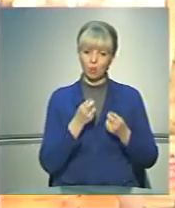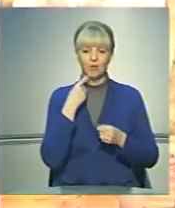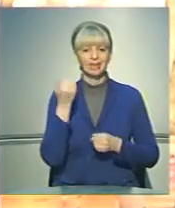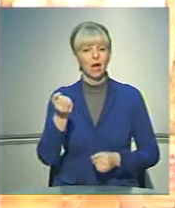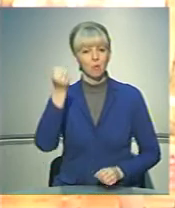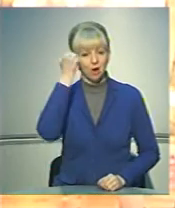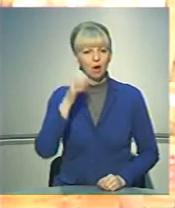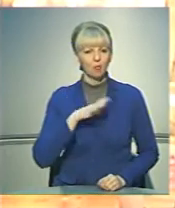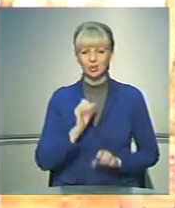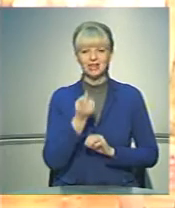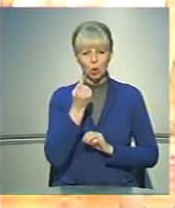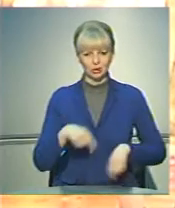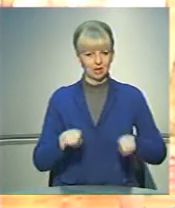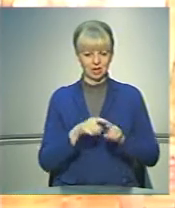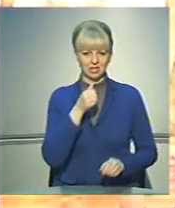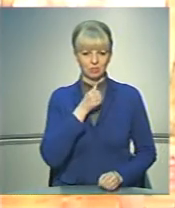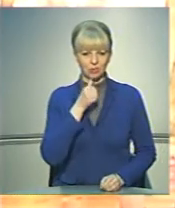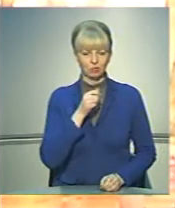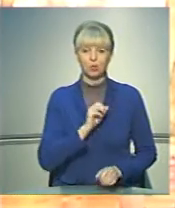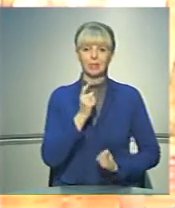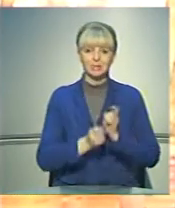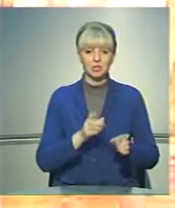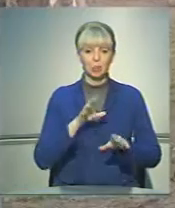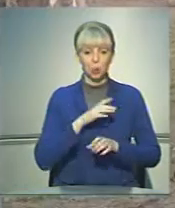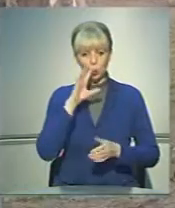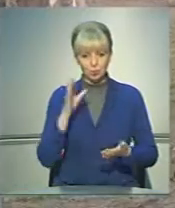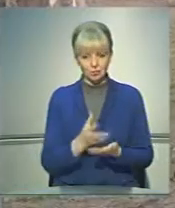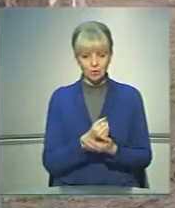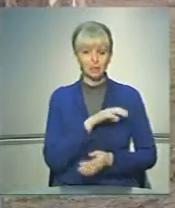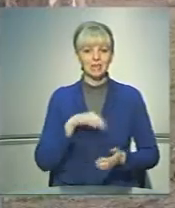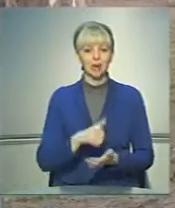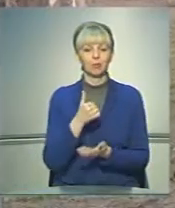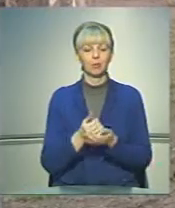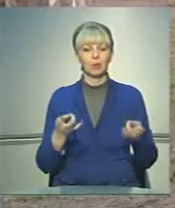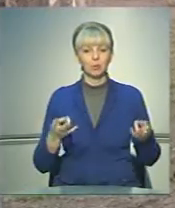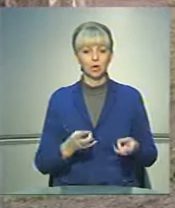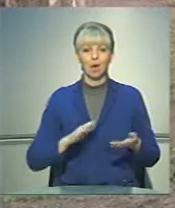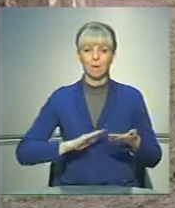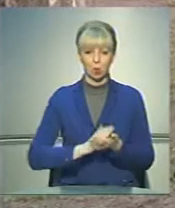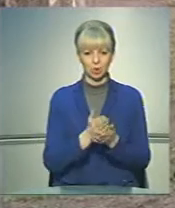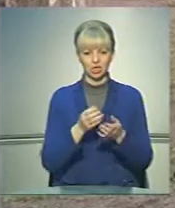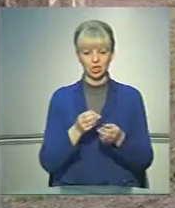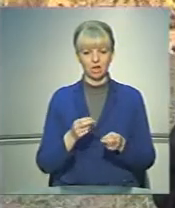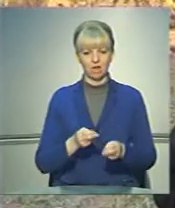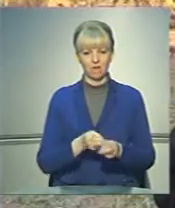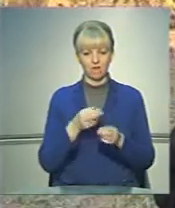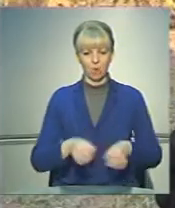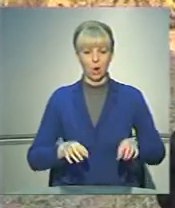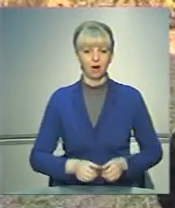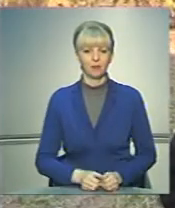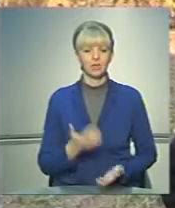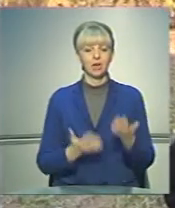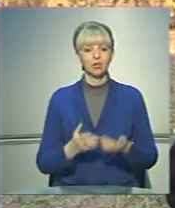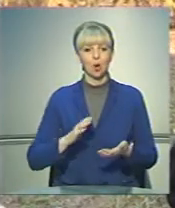на його пам'яті була не одна така спроба. Але аби зміни були успішними, насамперед необхідна політична воля. Якщо